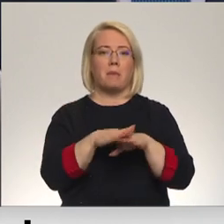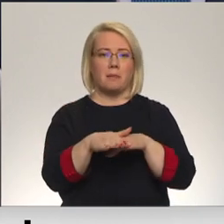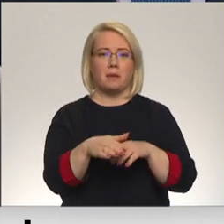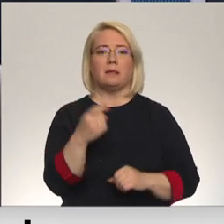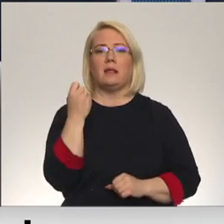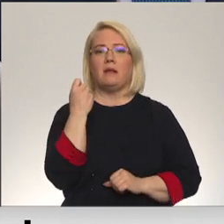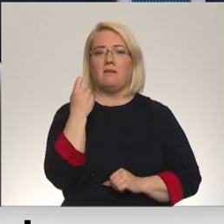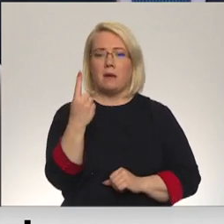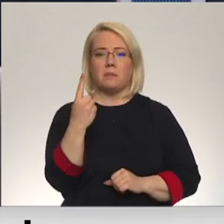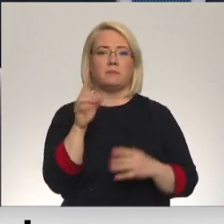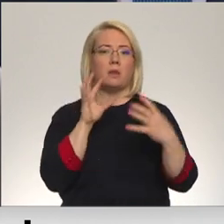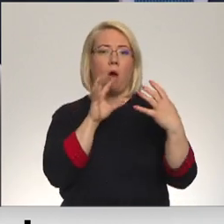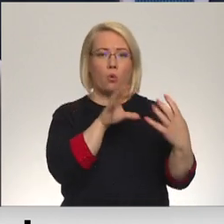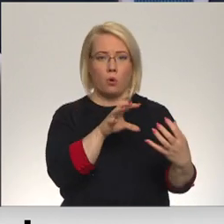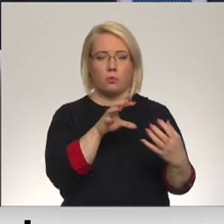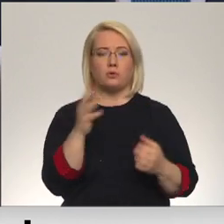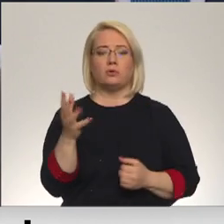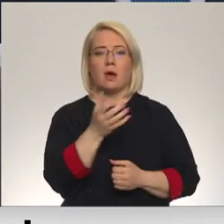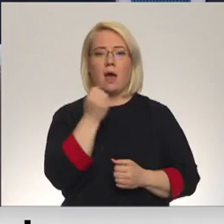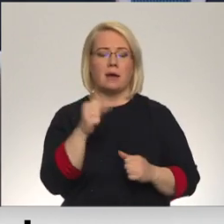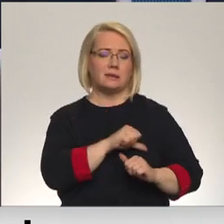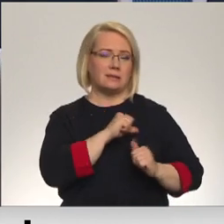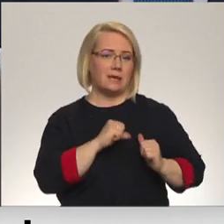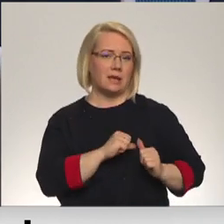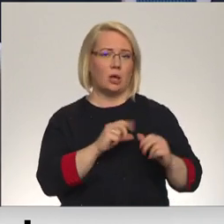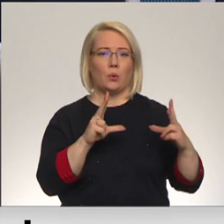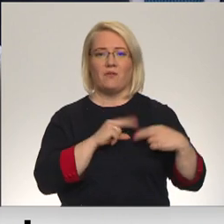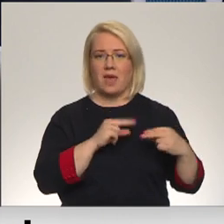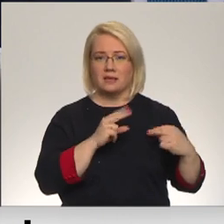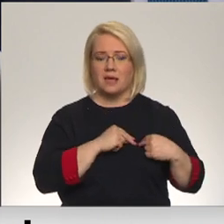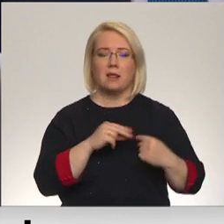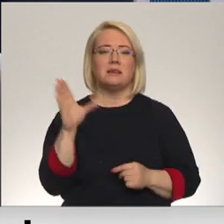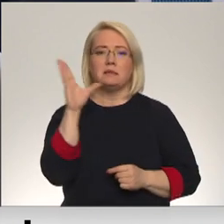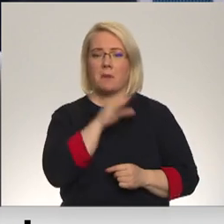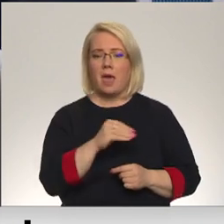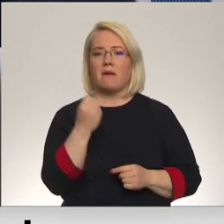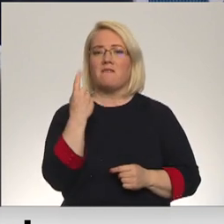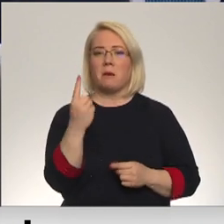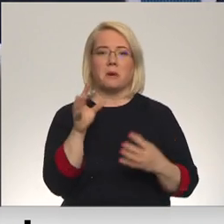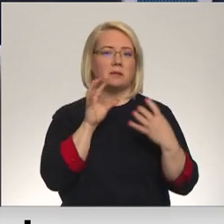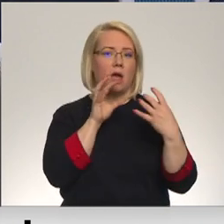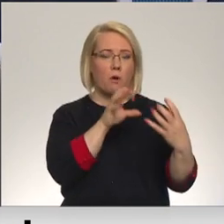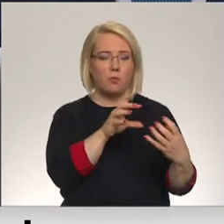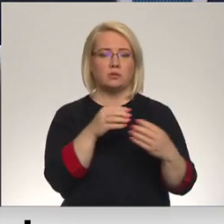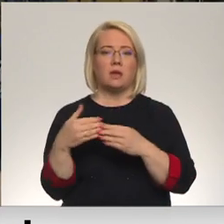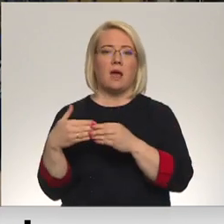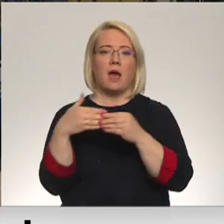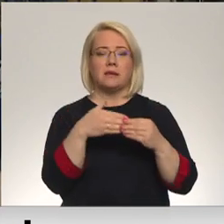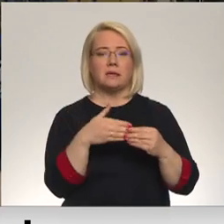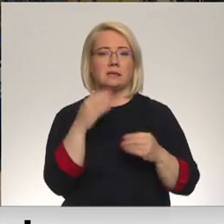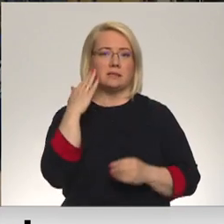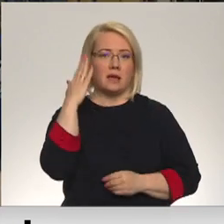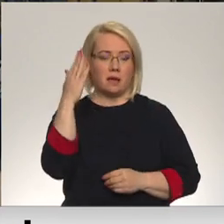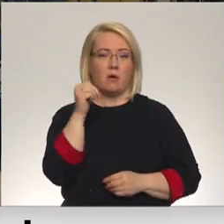autobusus ar sirdi un vēseli, spēja 11 autobusos aiznes cerību.